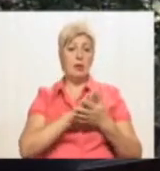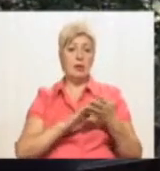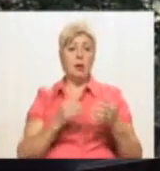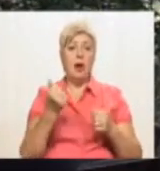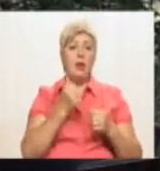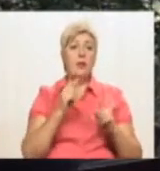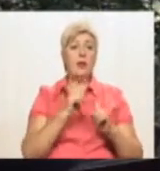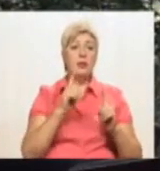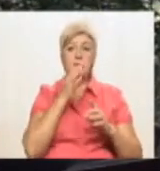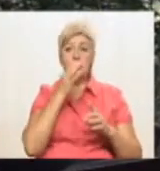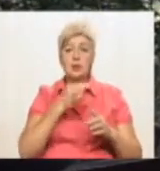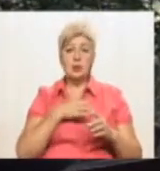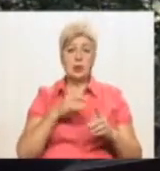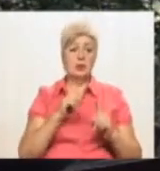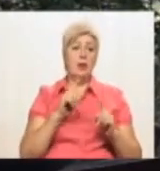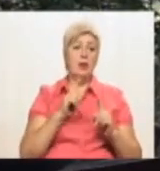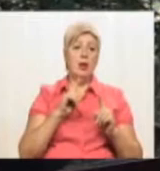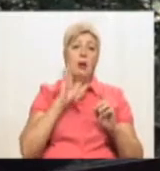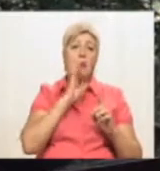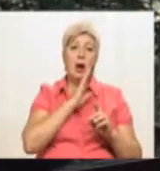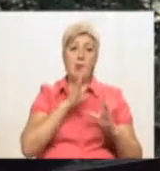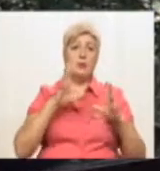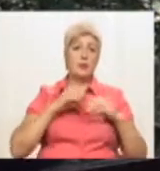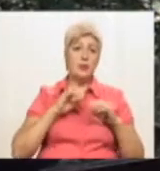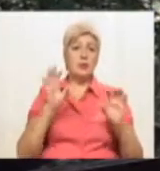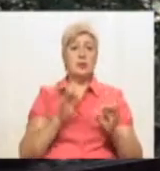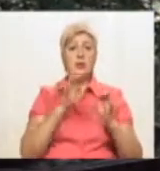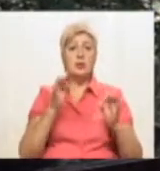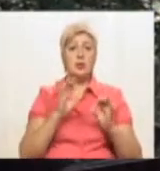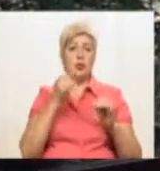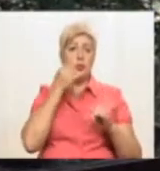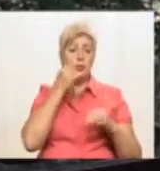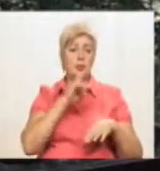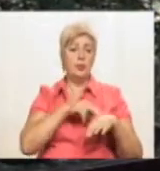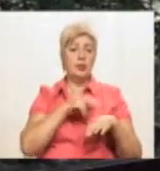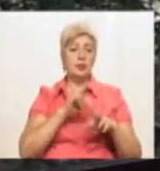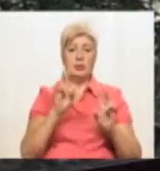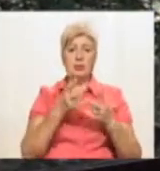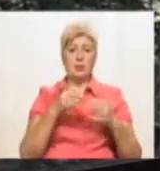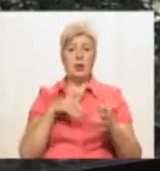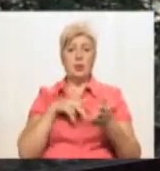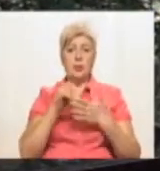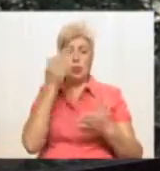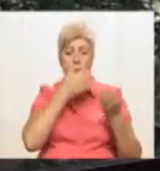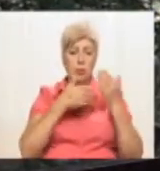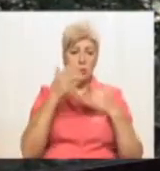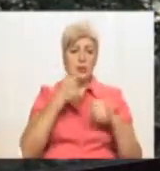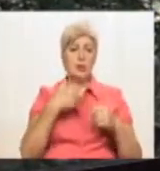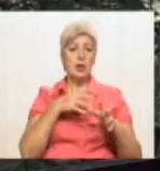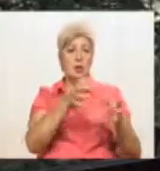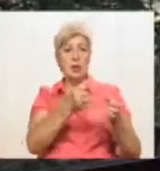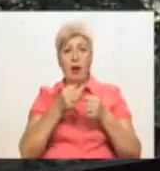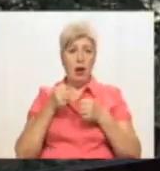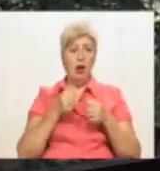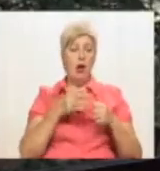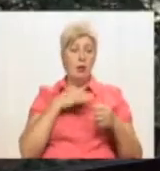Він зайшов увесь закривавлений. Перше, що він сказав, мама, заспокойся, нічого поліцію повідомляти не треба. І пішов мити обличчя. Я його дістала з